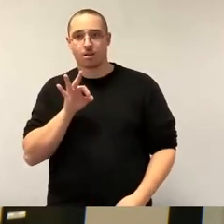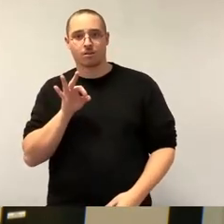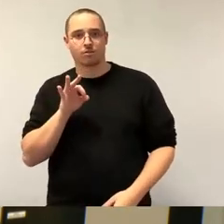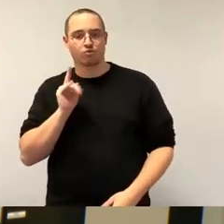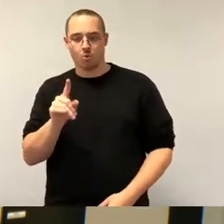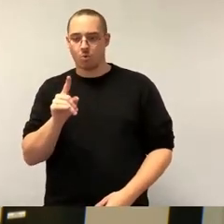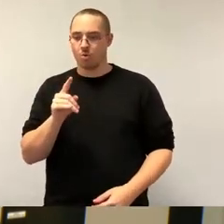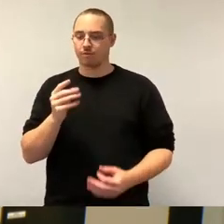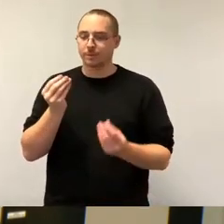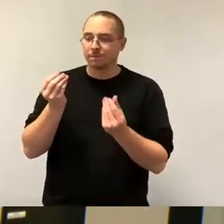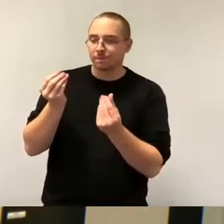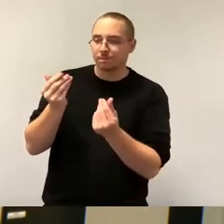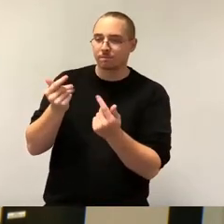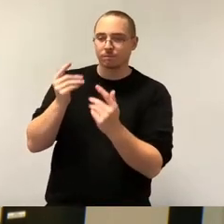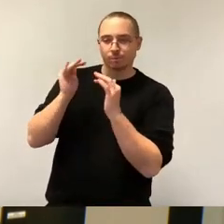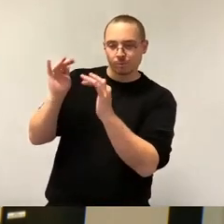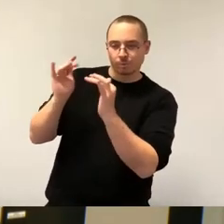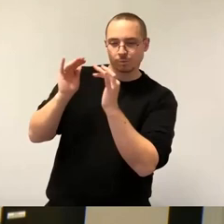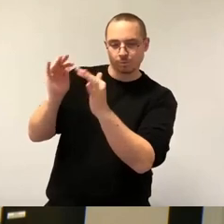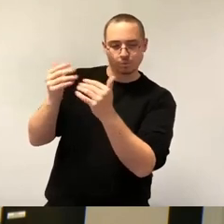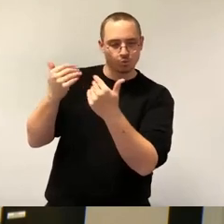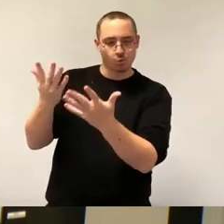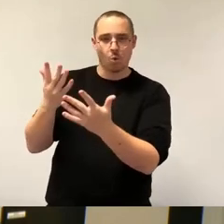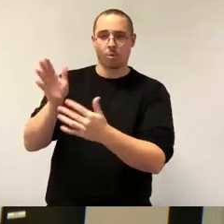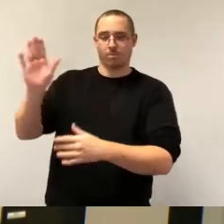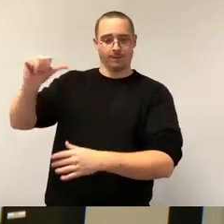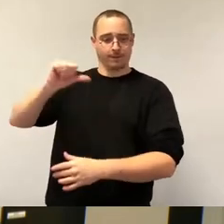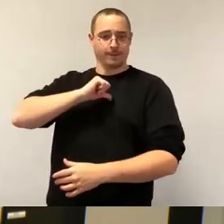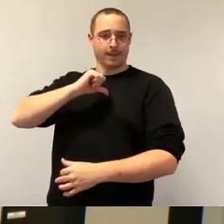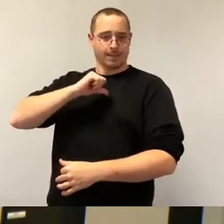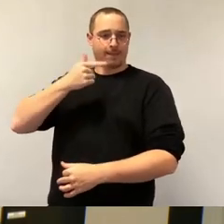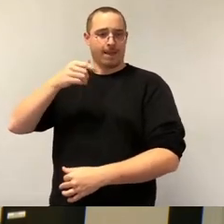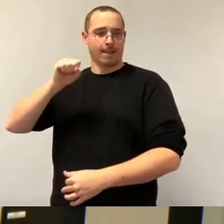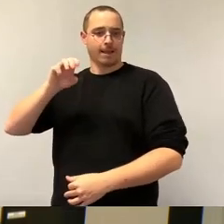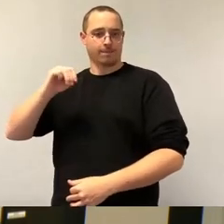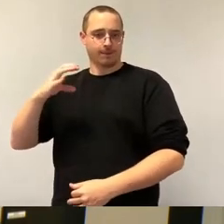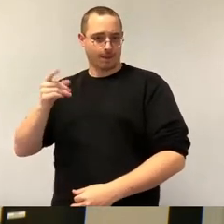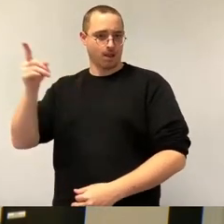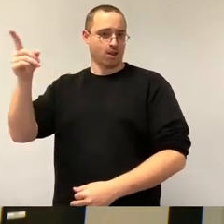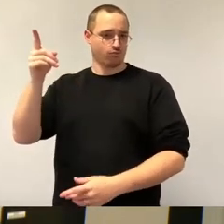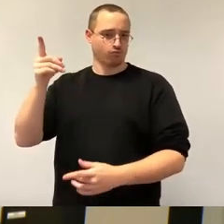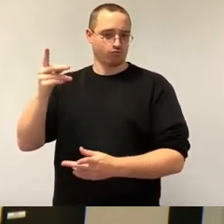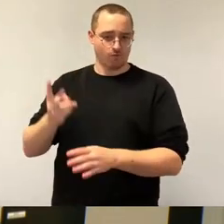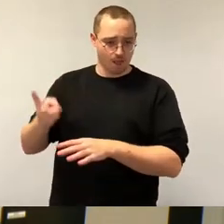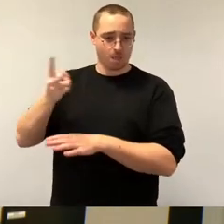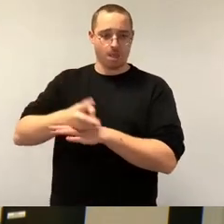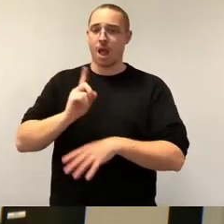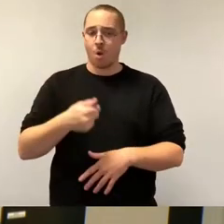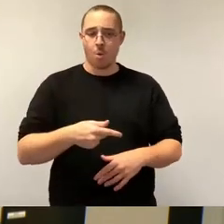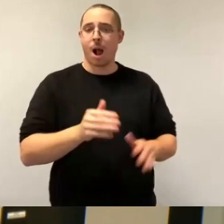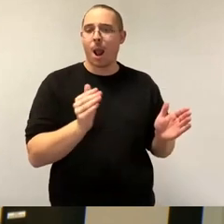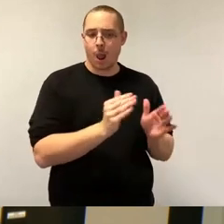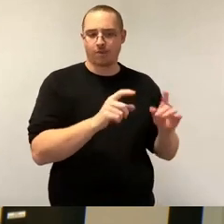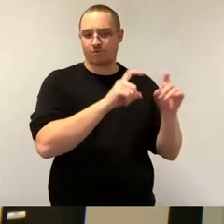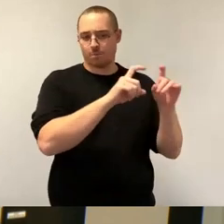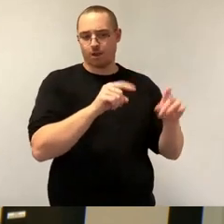Großkapital, von großen Unternehmen, aber auch von kleineren im gleichen Maße im Blick zu haben. Unsere Aufgabe ist die komplette